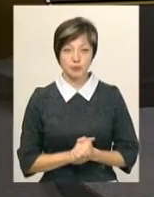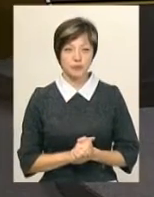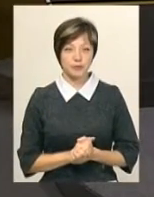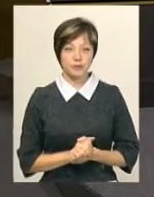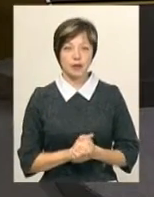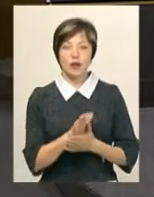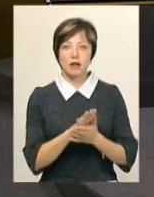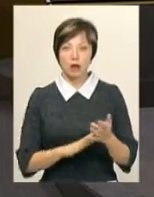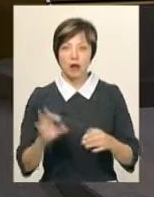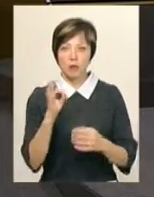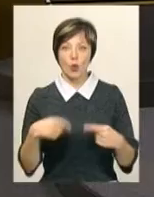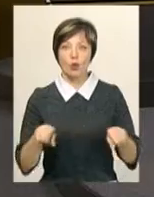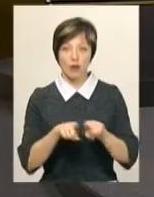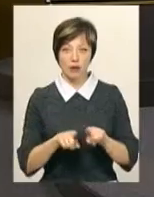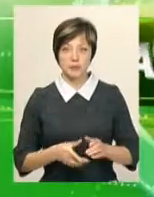Далі про таке.